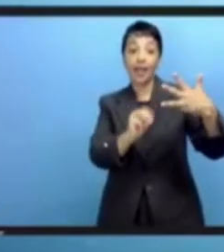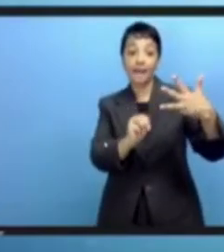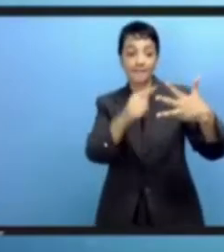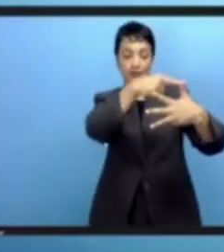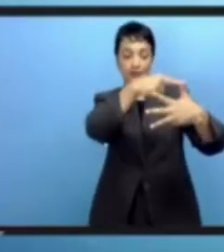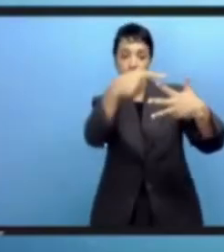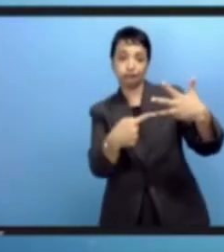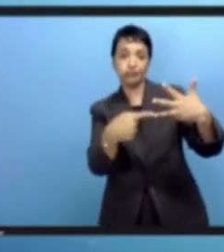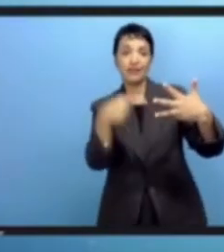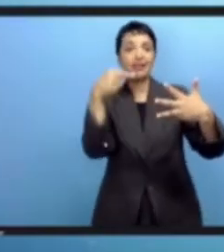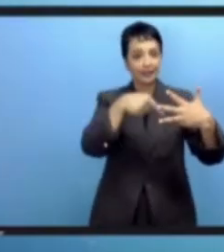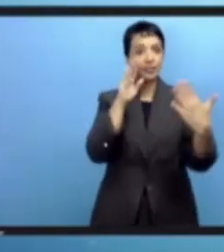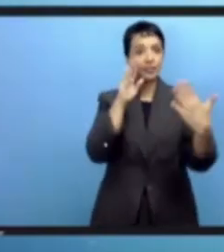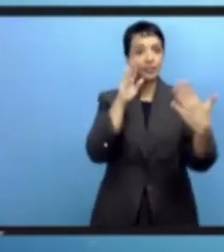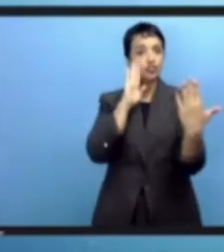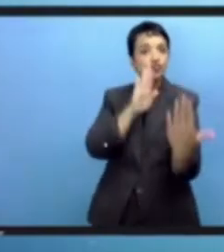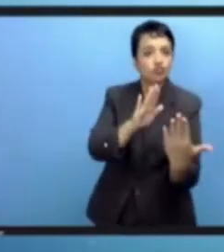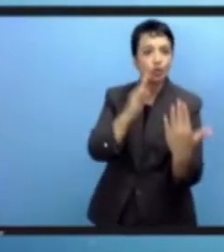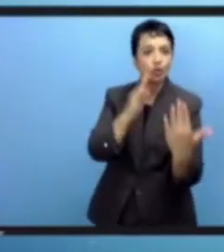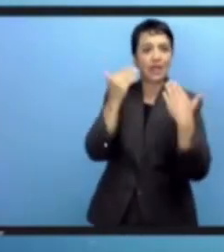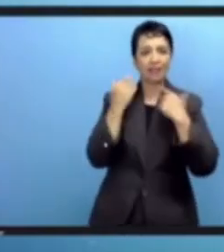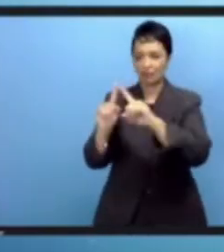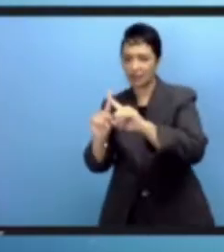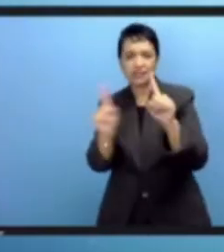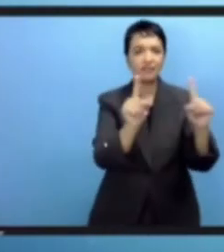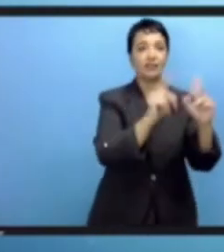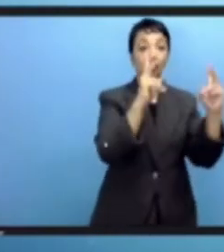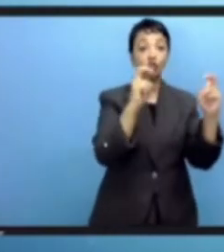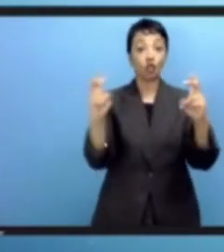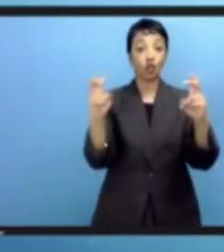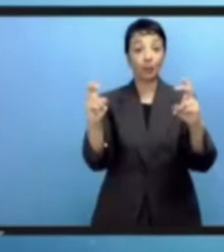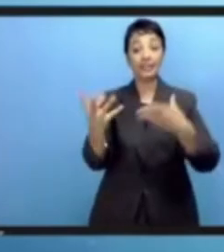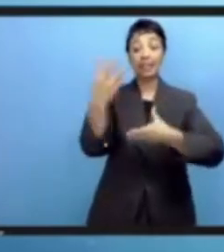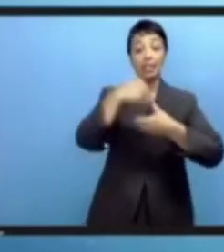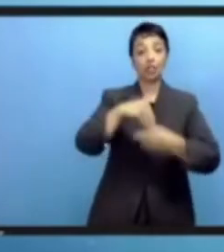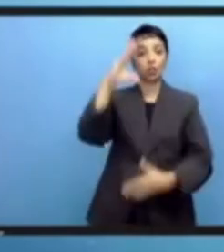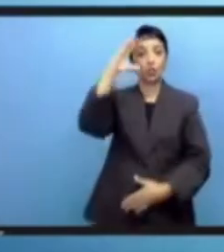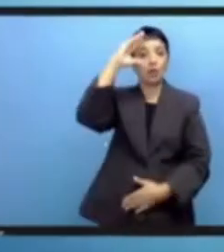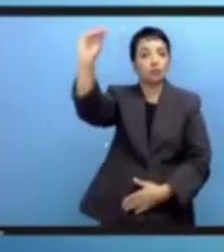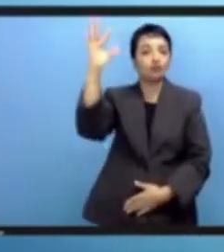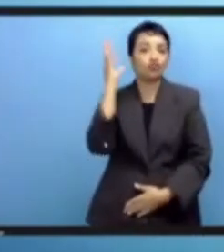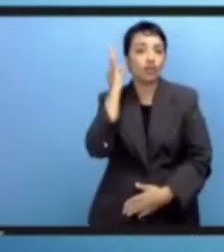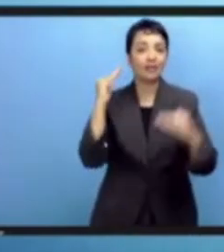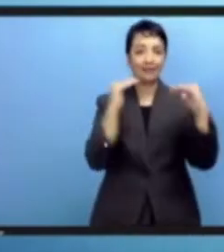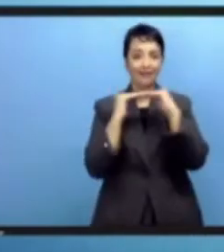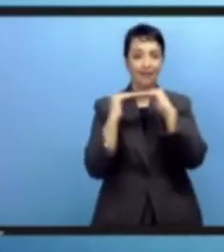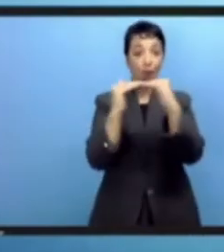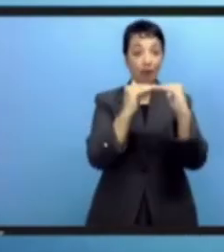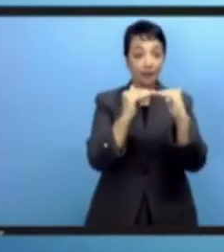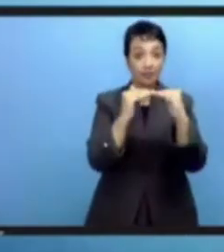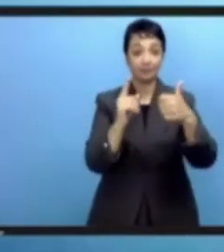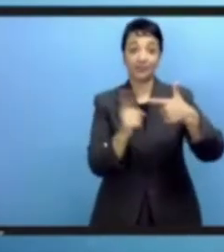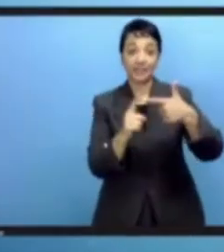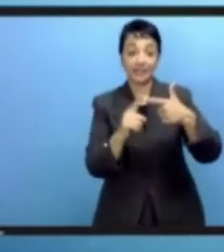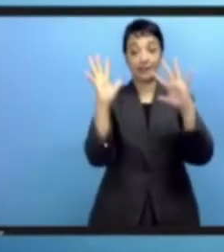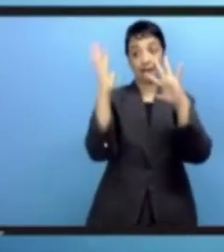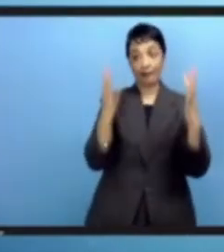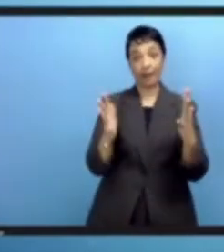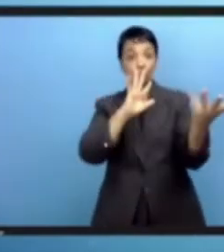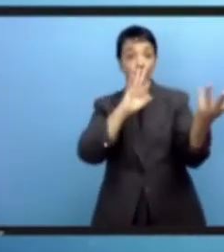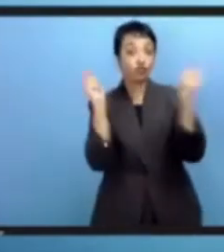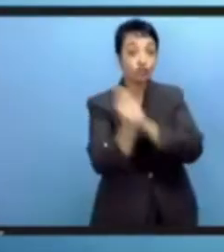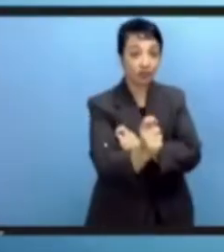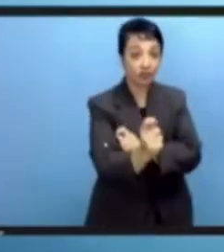بحقوق الإنسان والانفتاح وإشراق أصحاب المصلحة يشمل كذلك التأكيد على المساواة بين الجنسين وتغير